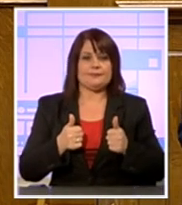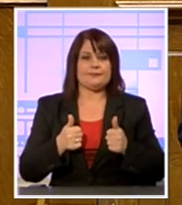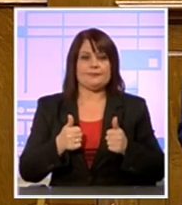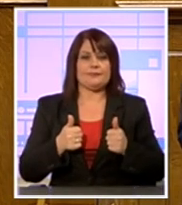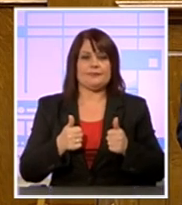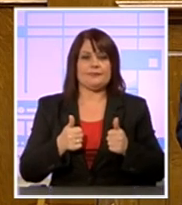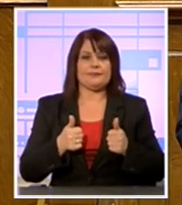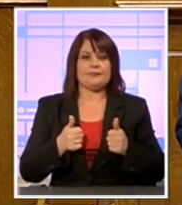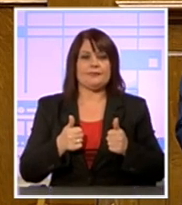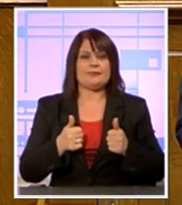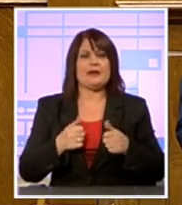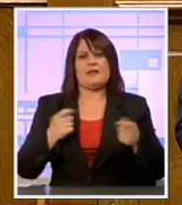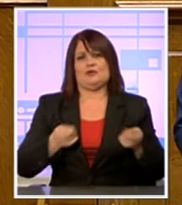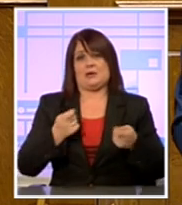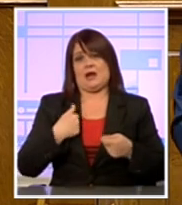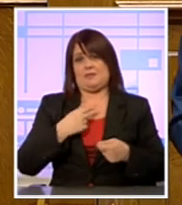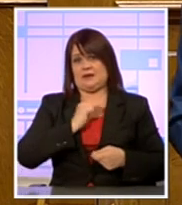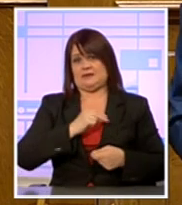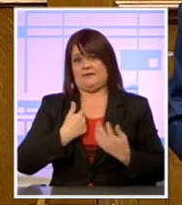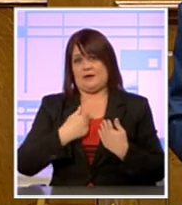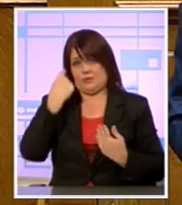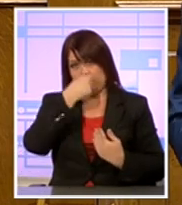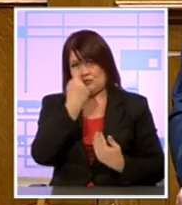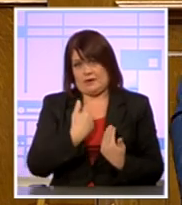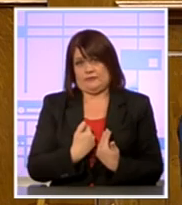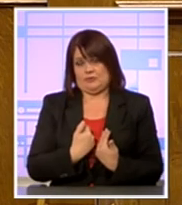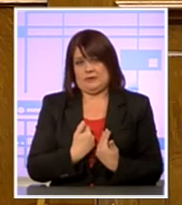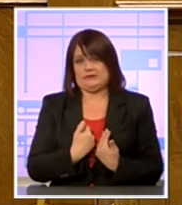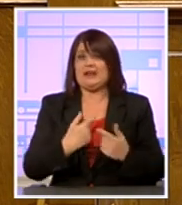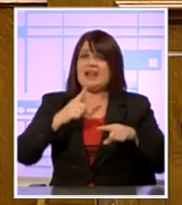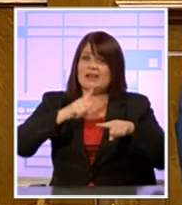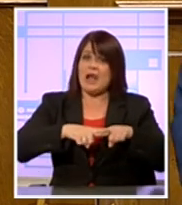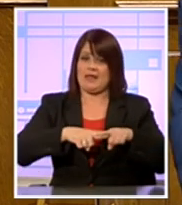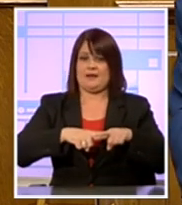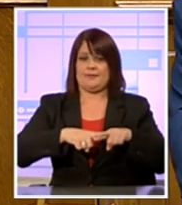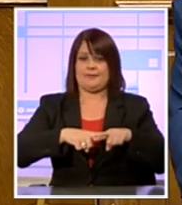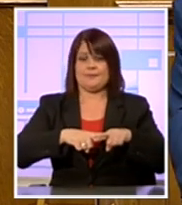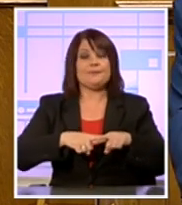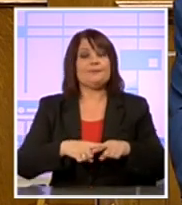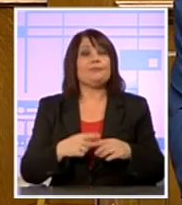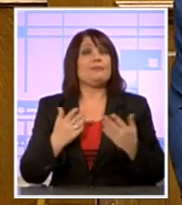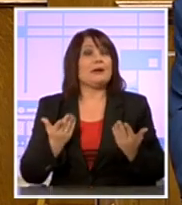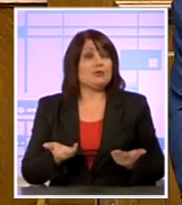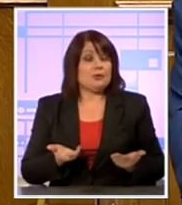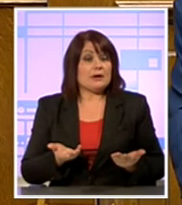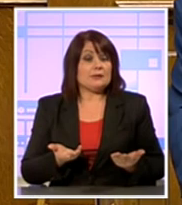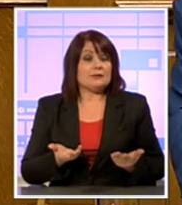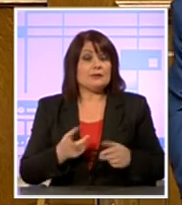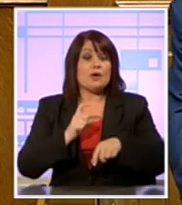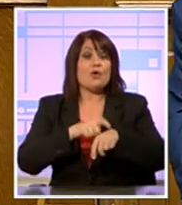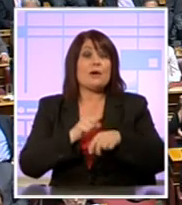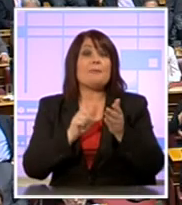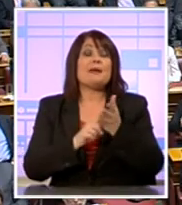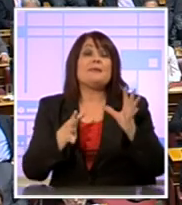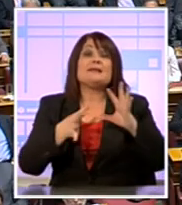κάναμε όχι για τους εαυτούς μας, αλλά για την πατρίδα. Τώρα όμως είναι η ώρα να συνεργαστούμε.